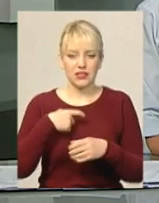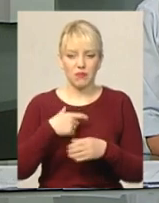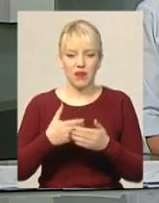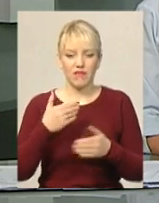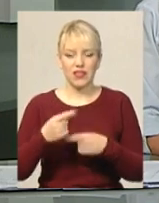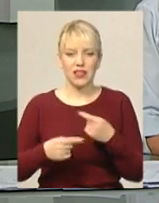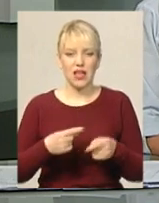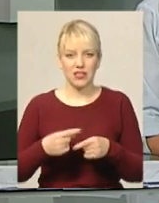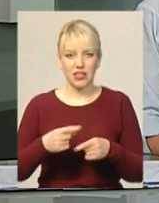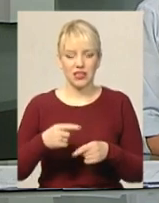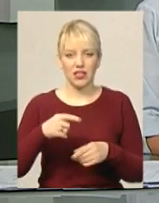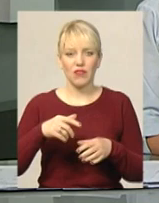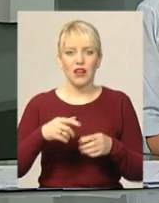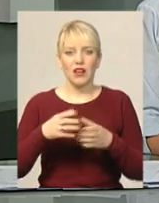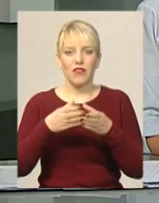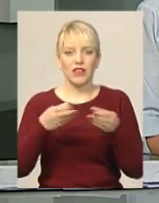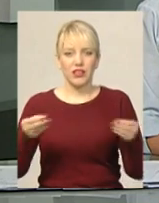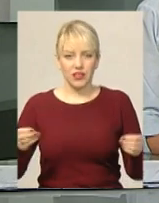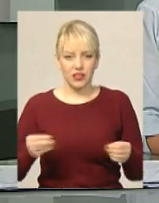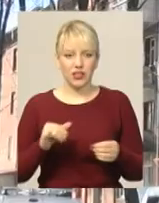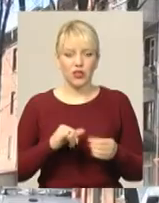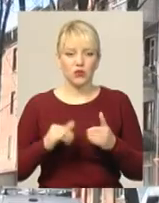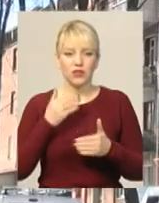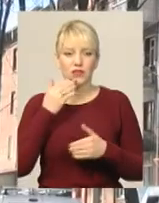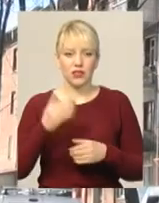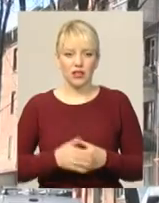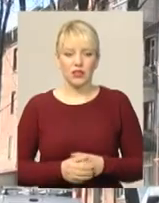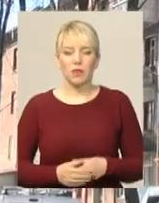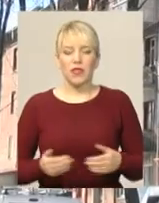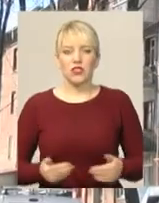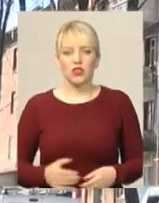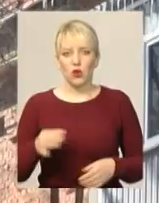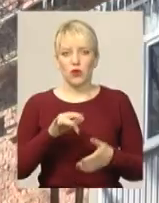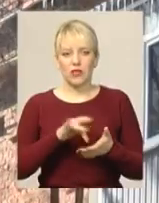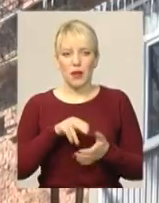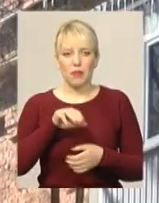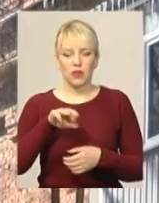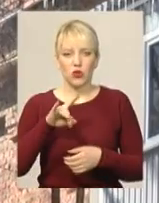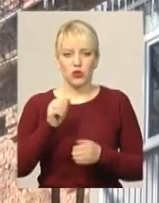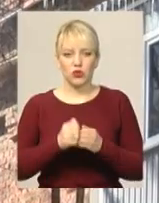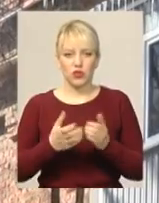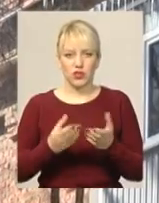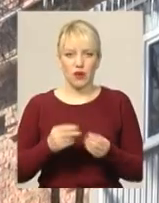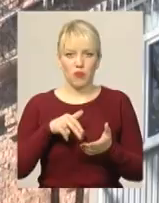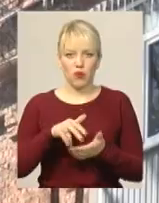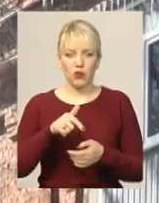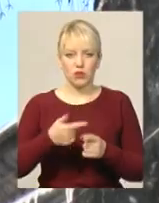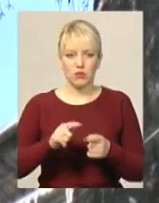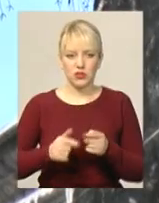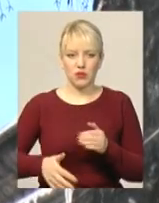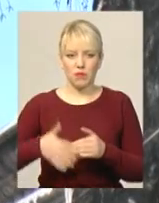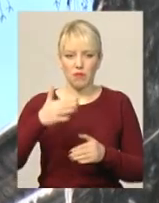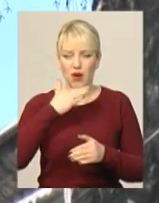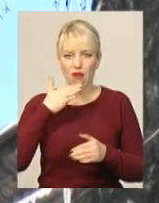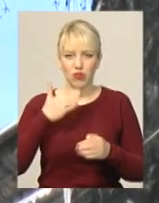голову звалився лід, розкаже Вікторія Паламар Житель обласного центру Петро щодня проходить повз цю багатоповерхівку.